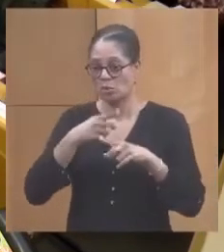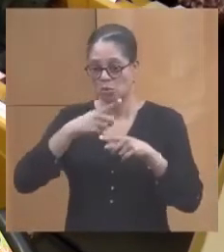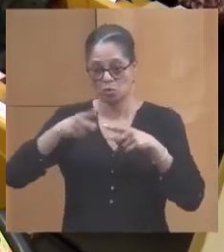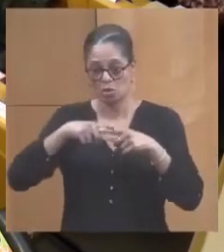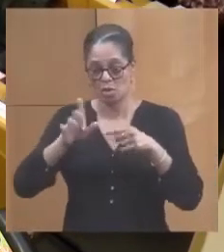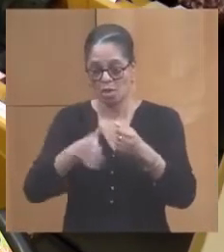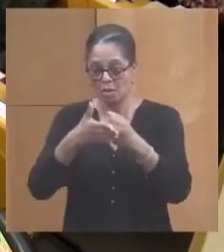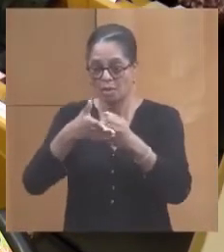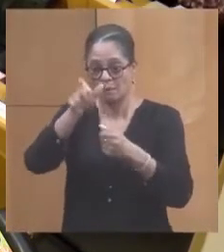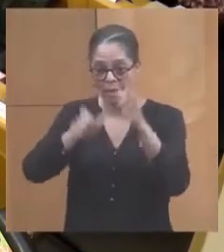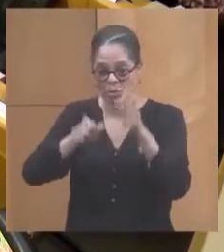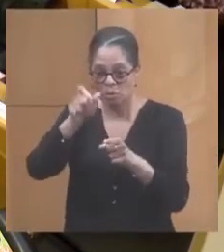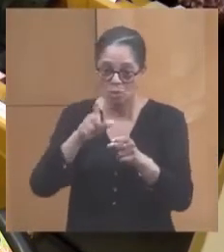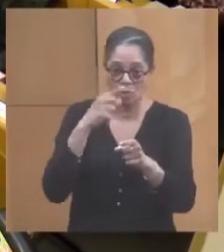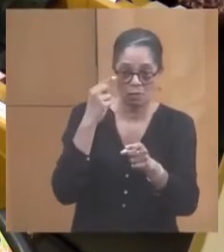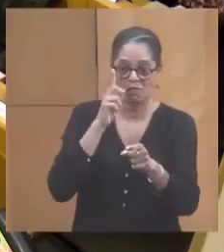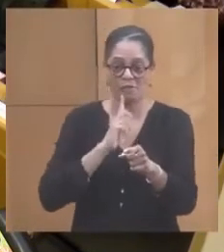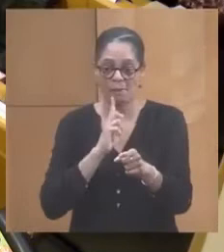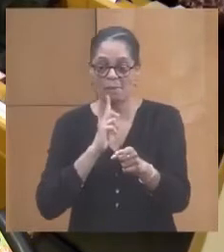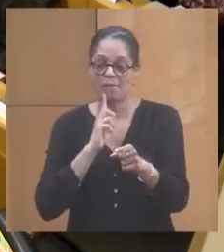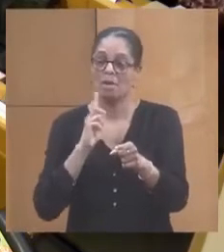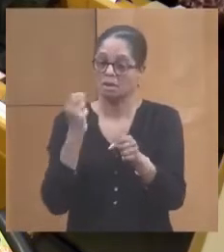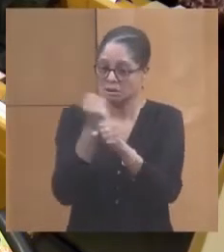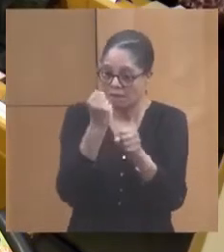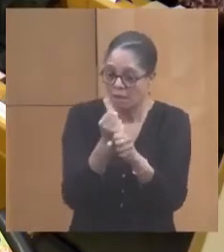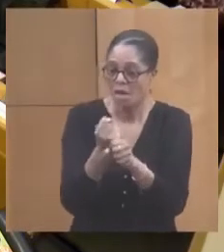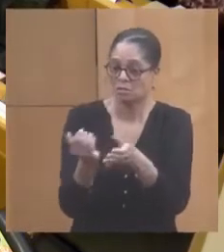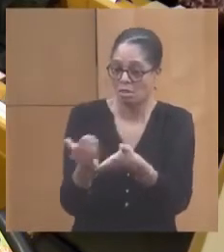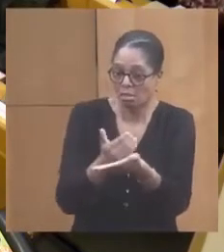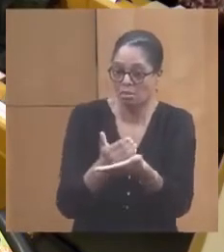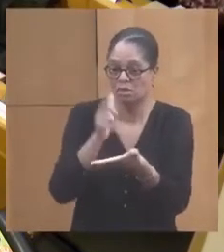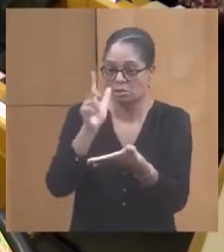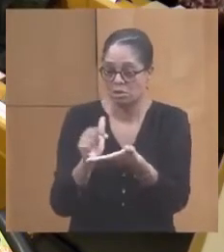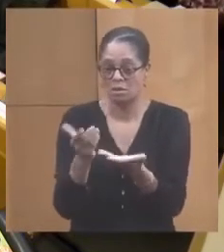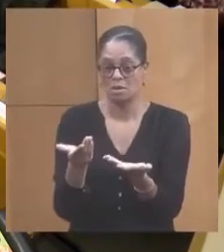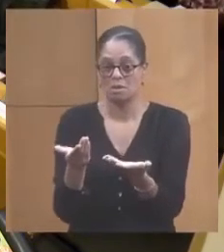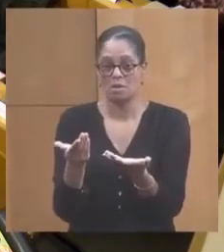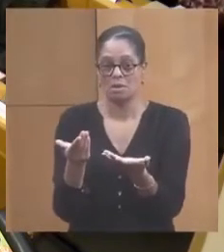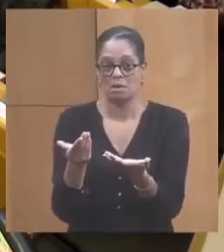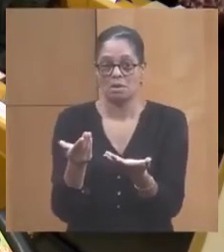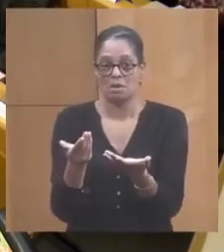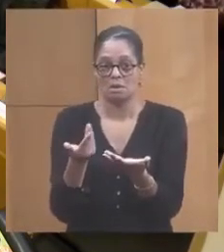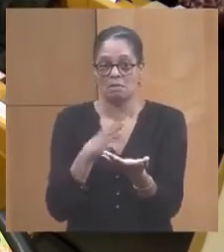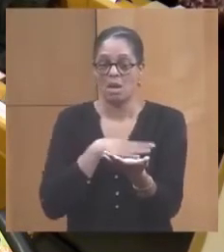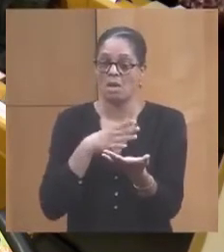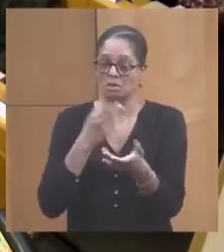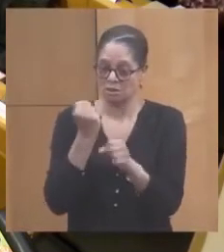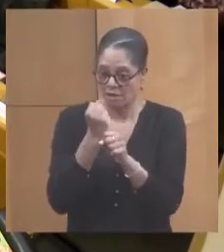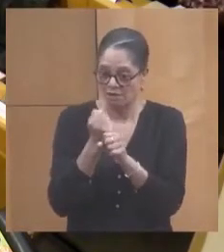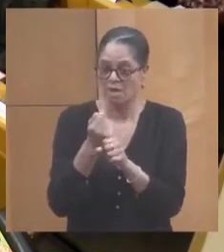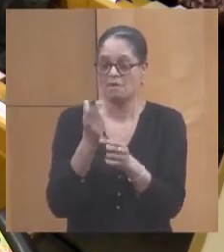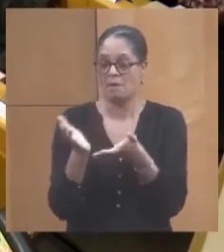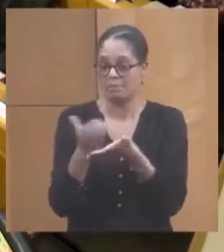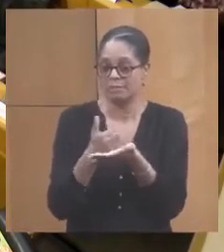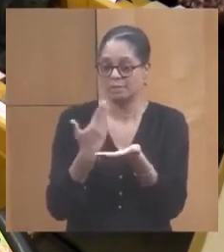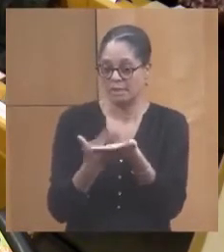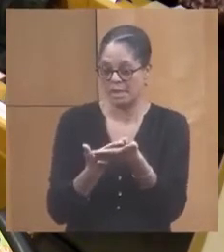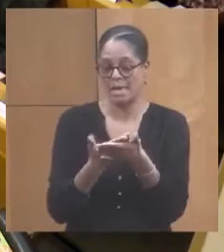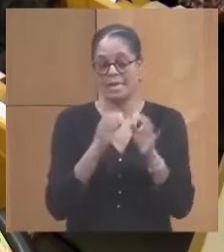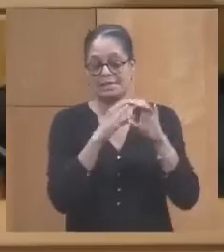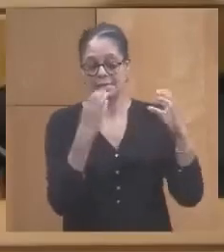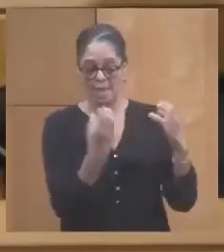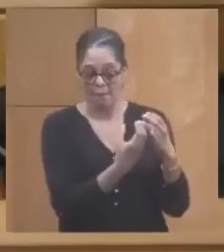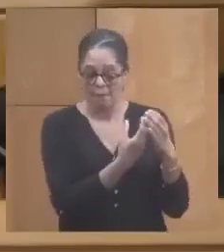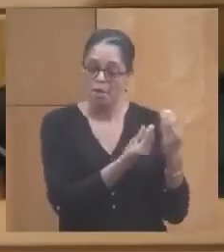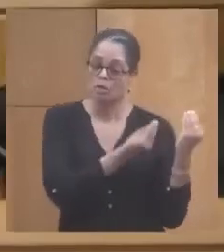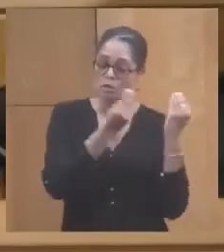avons des hommes et des femmes qui gagnent leur vie, qui gagnent leur vie grâce au fruit de leur travail. Donc, la CTM est là pour créer les